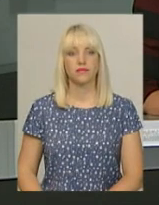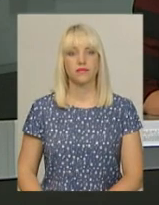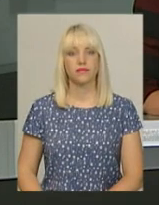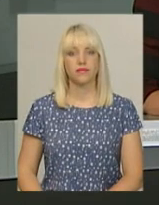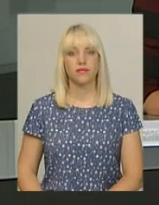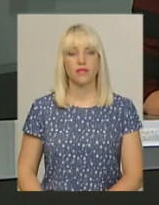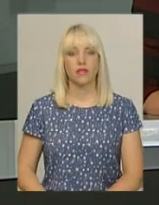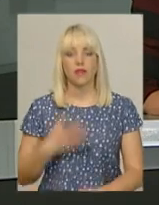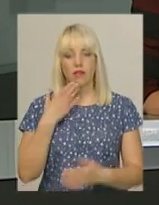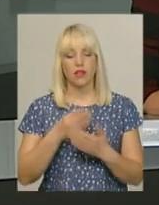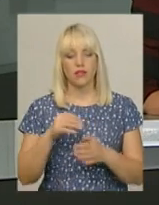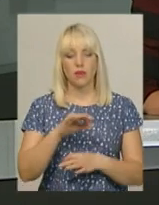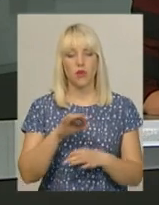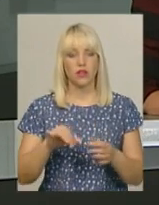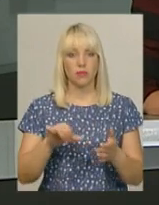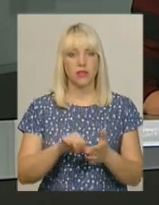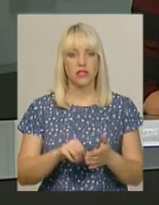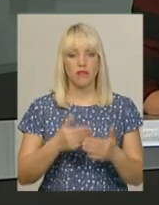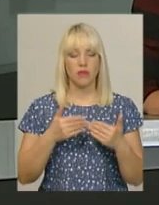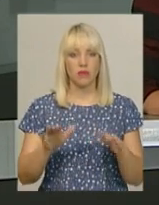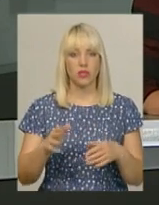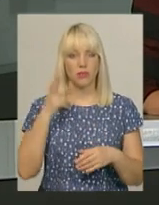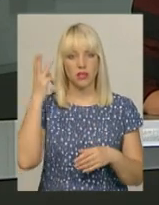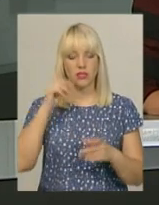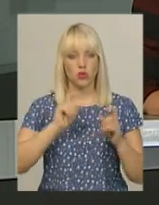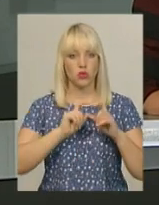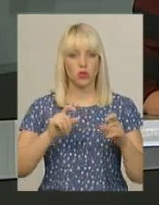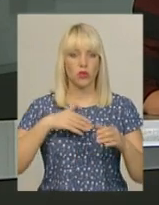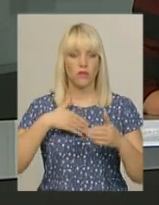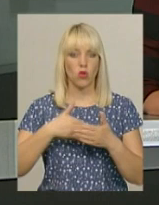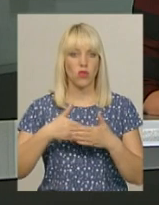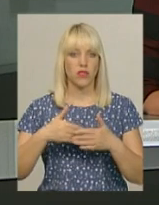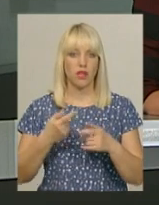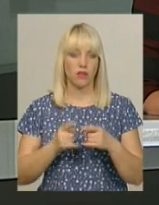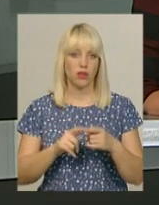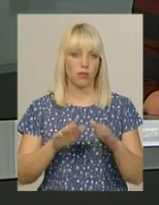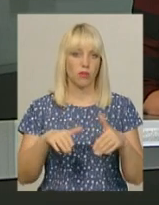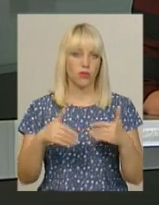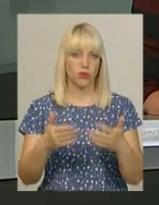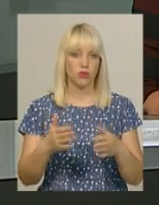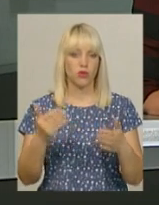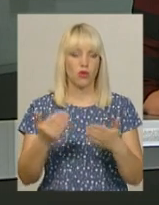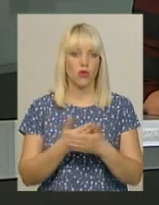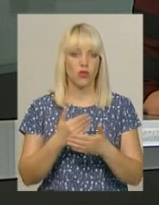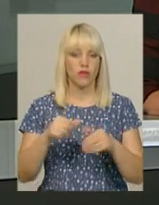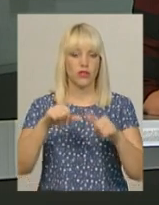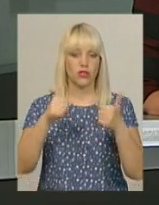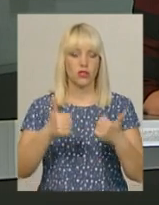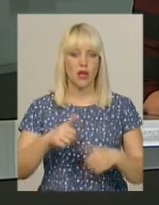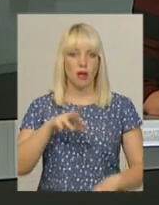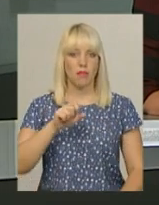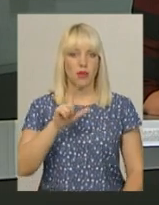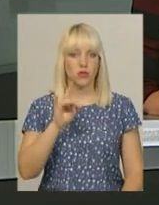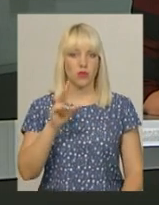Власні проекти представили випускники Хмельницької школи волонтерів. Вони пропонують оновити скульптури Миколи Мазура в